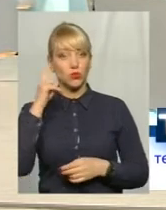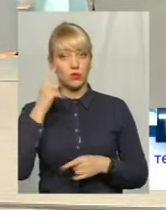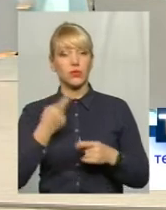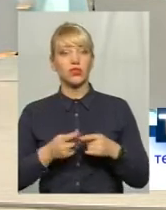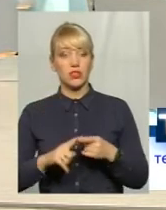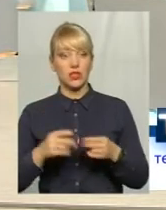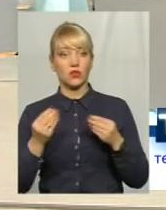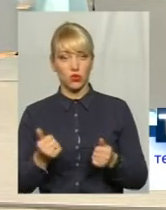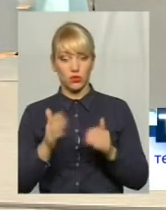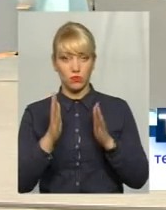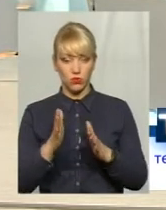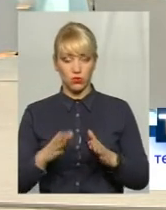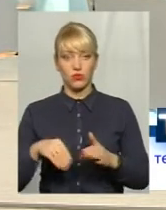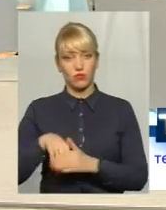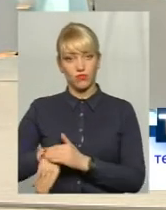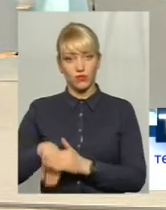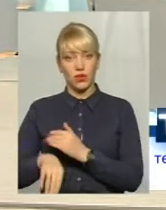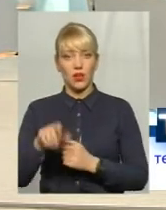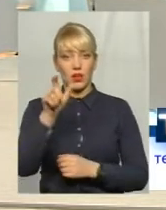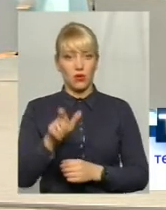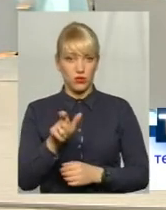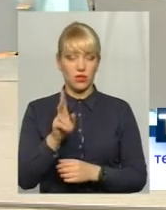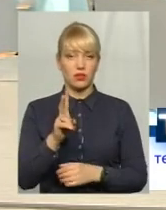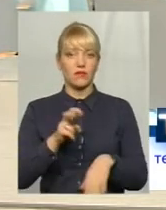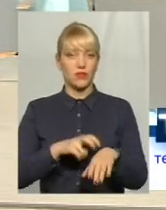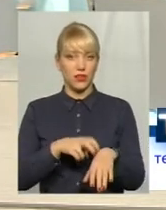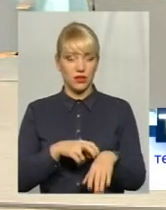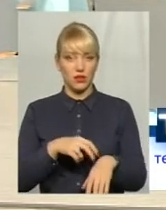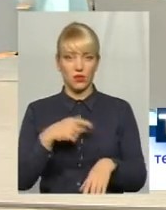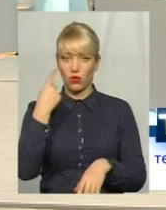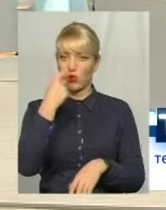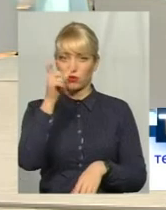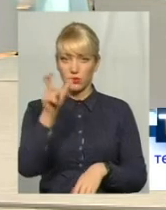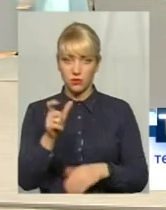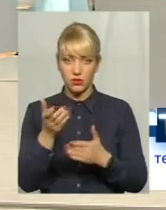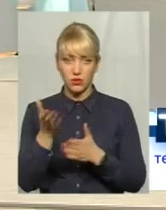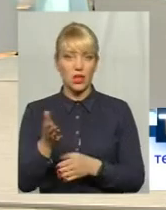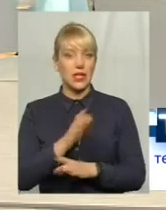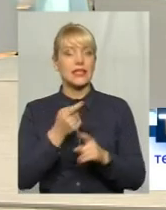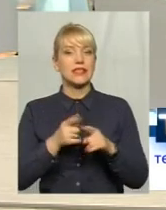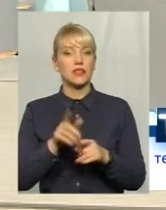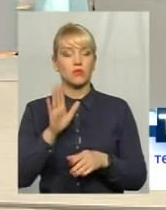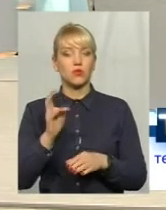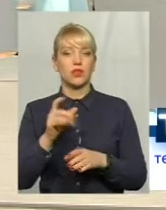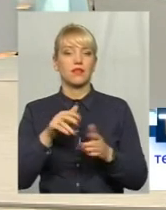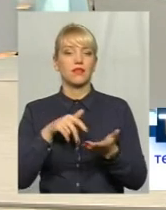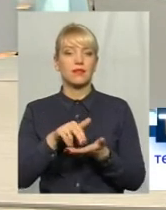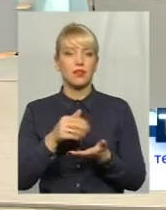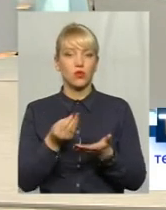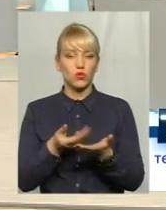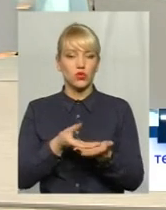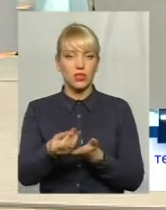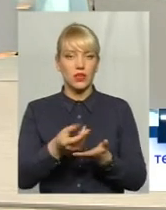все-таки ці гроші будуть йти в кишеню конкретному лікарю, то все-таки це буде йти на заход, на центр первинної медико-санітарної